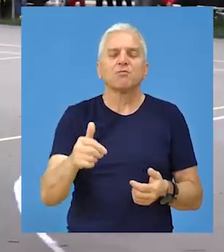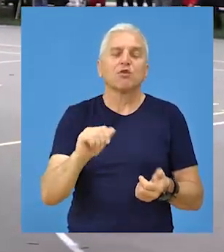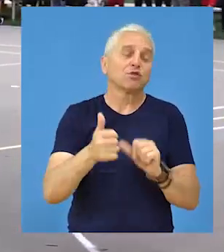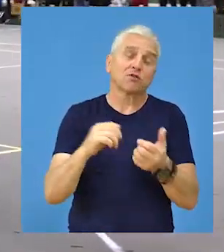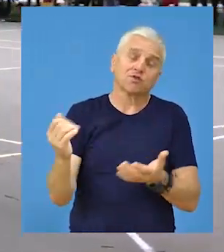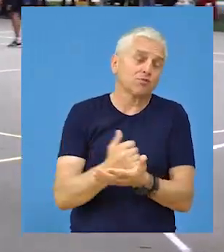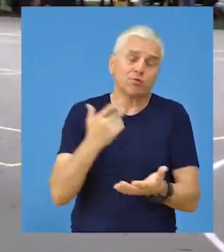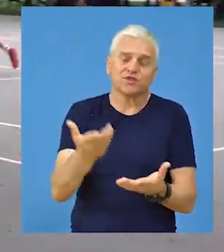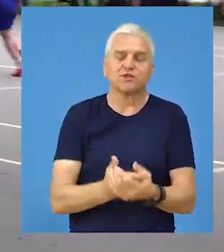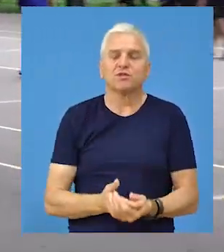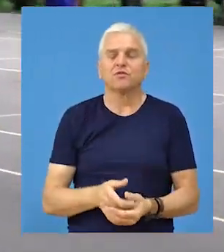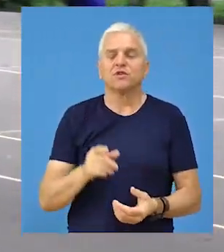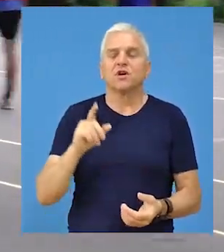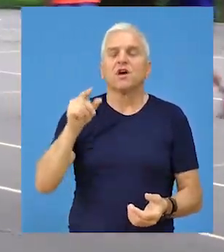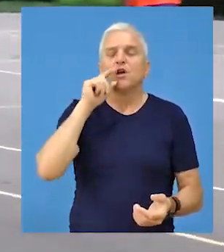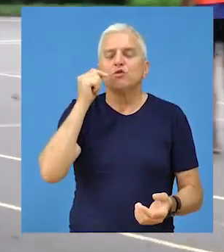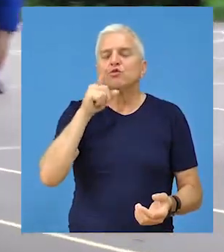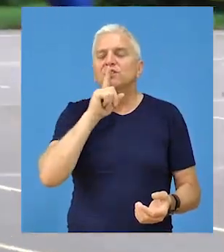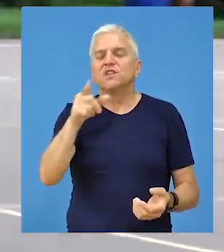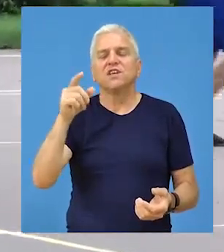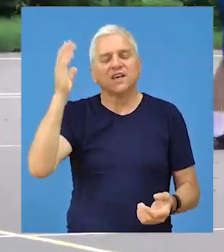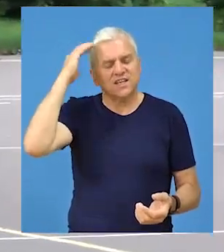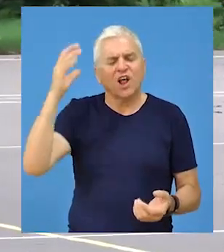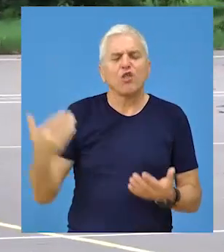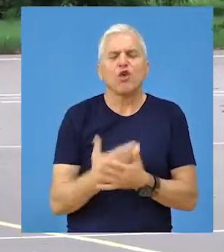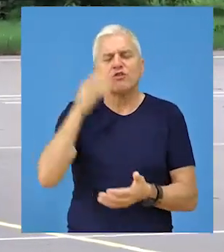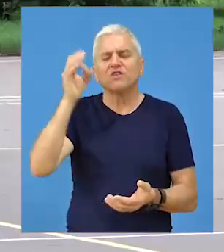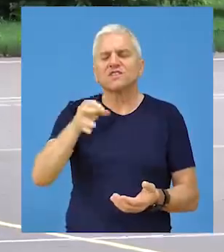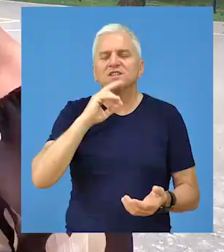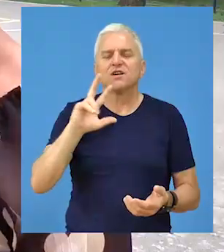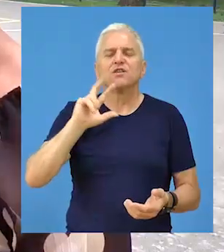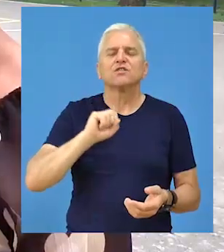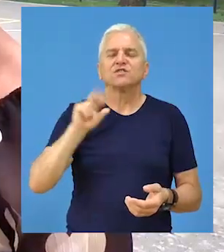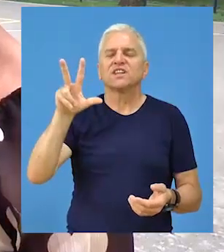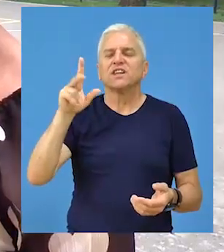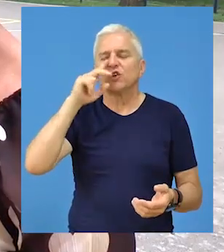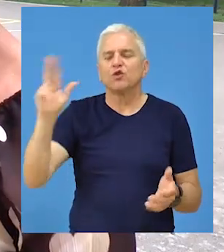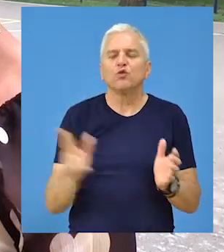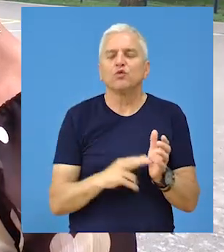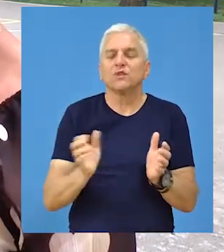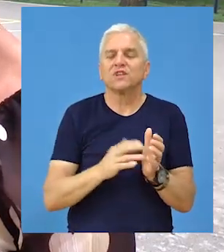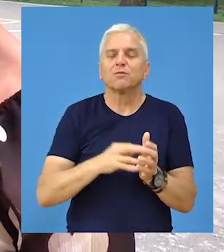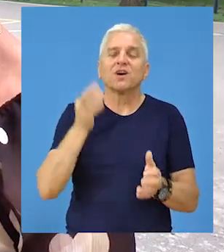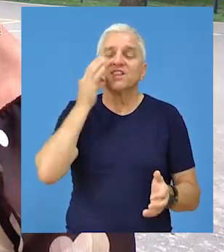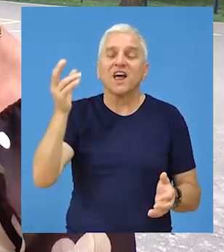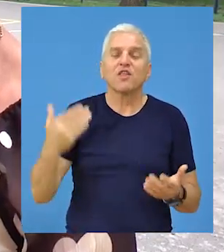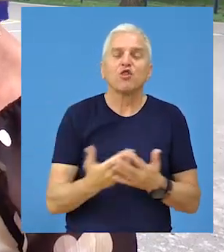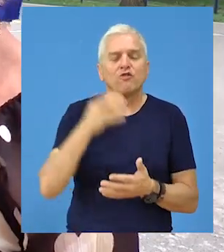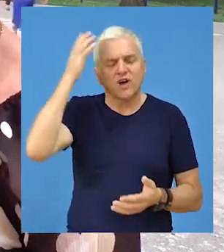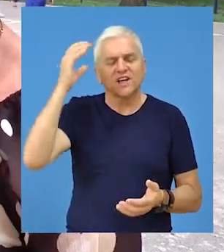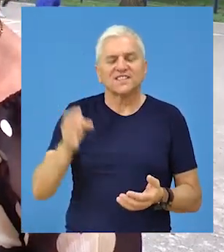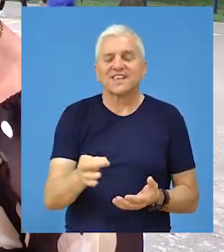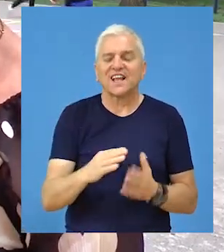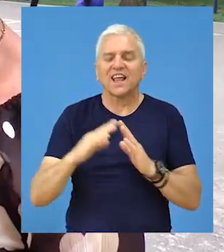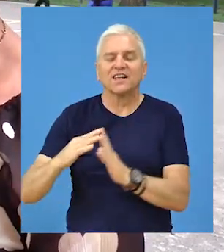samo nadmetanje ekipa. Građani novog sela treba da znaju da smo 13. juna trebali da održimo danu novog sela.